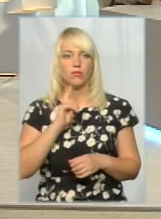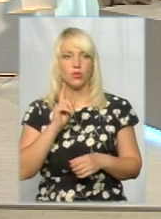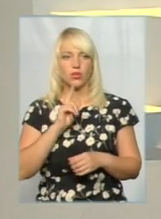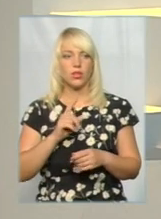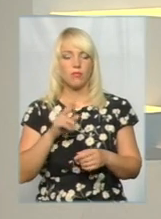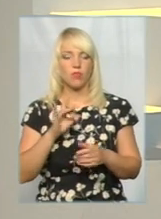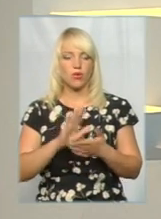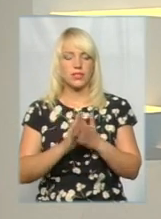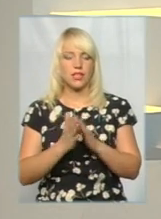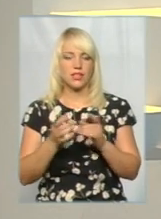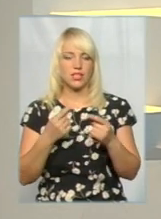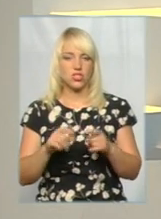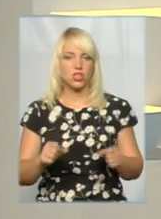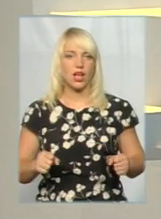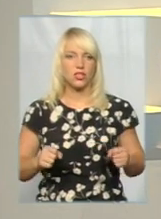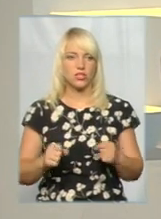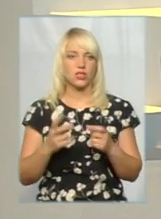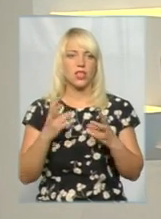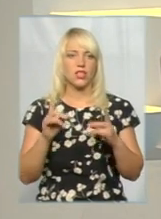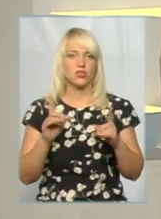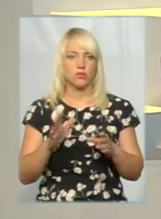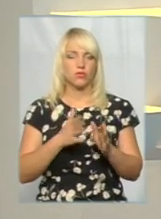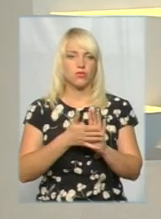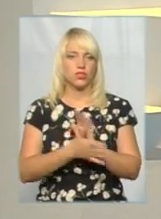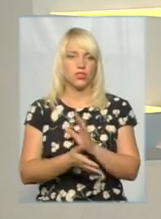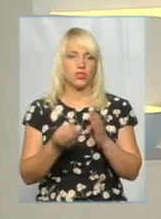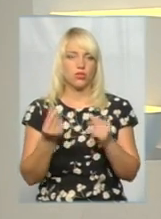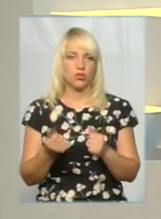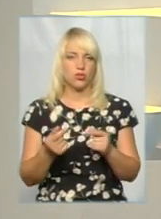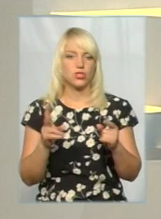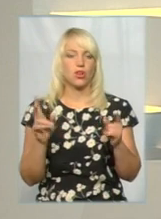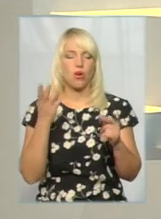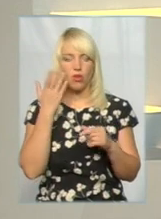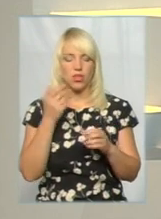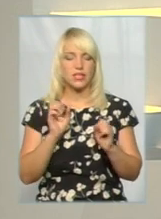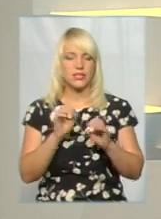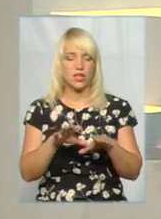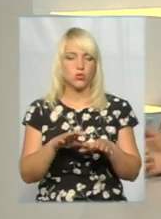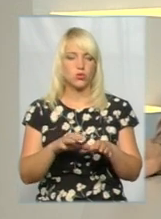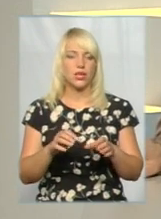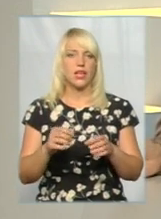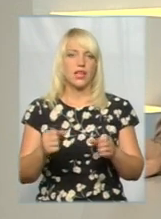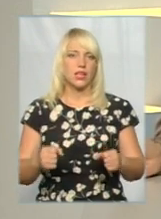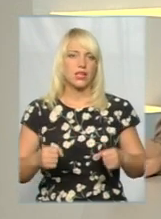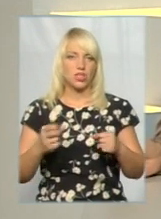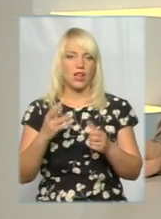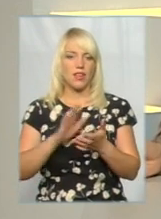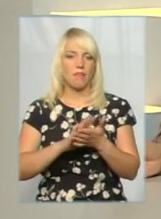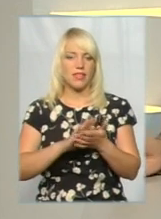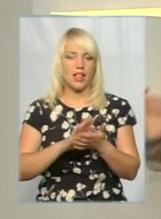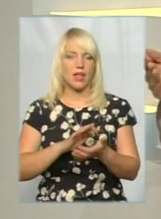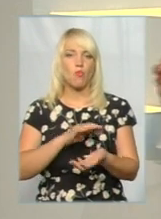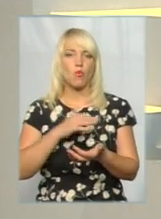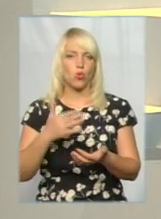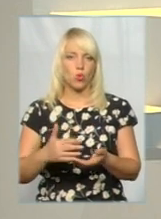інших атракціонів і про те, на що підуть гроші, коли здадуть атракціони на металобрухт, дізнавалась моя колега Ірина